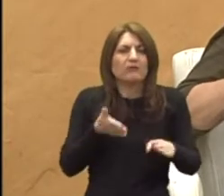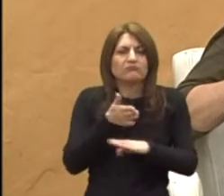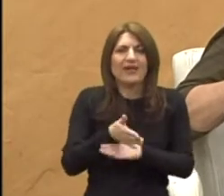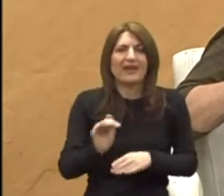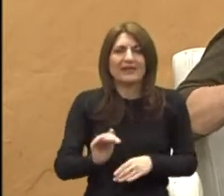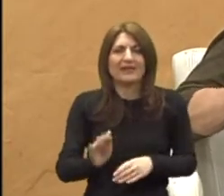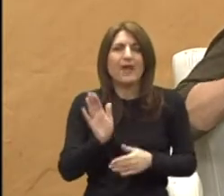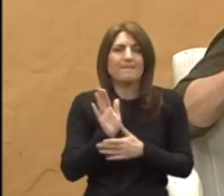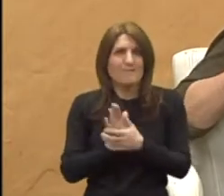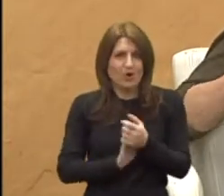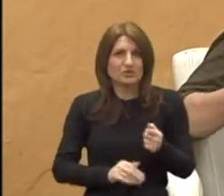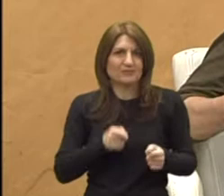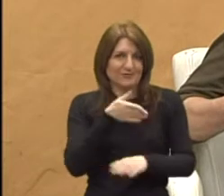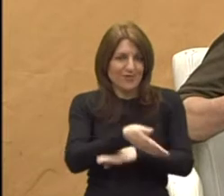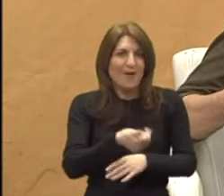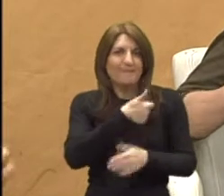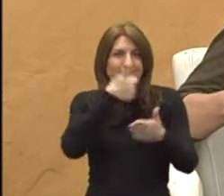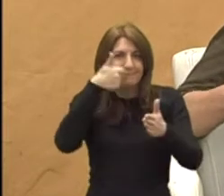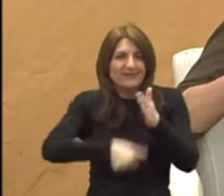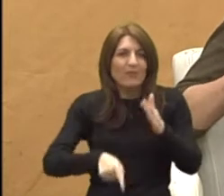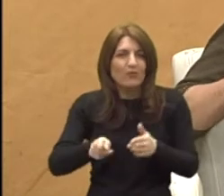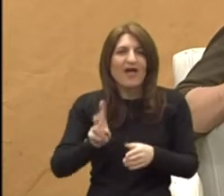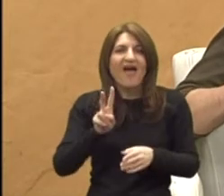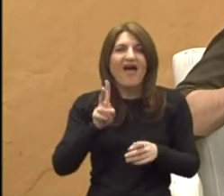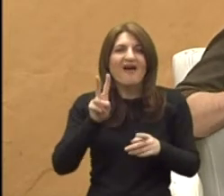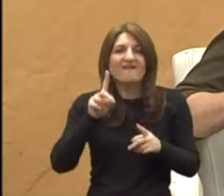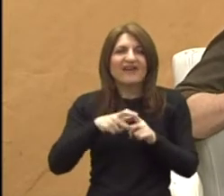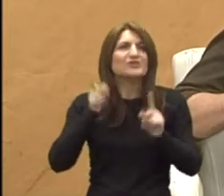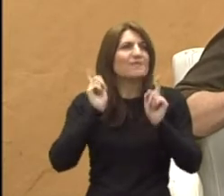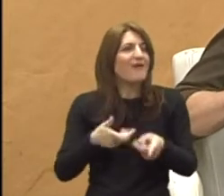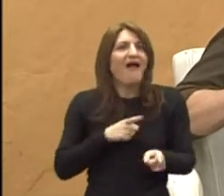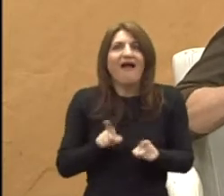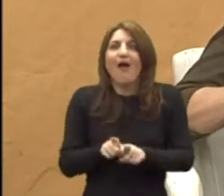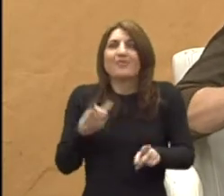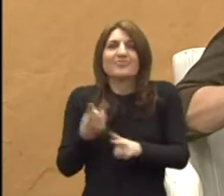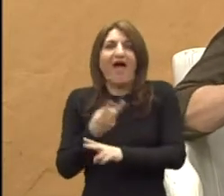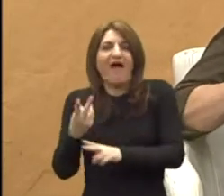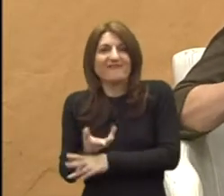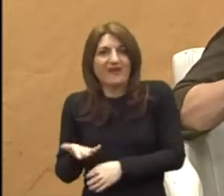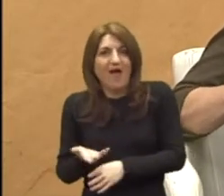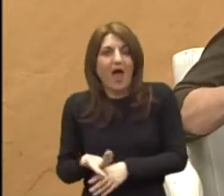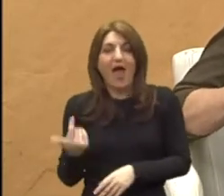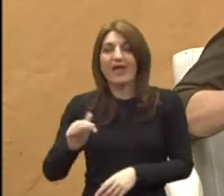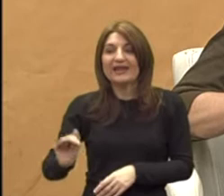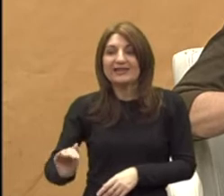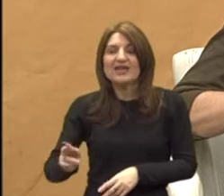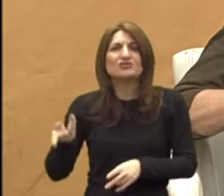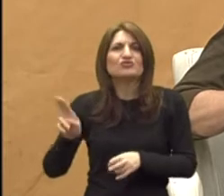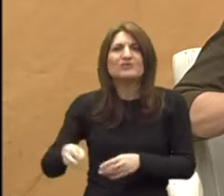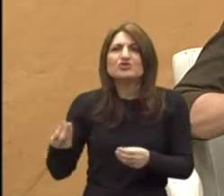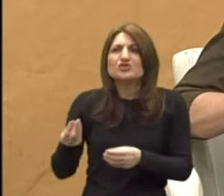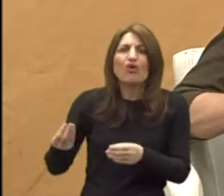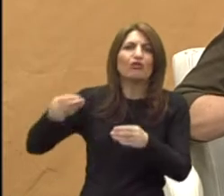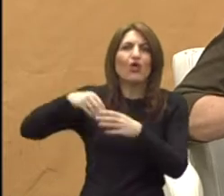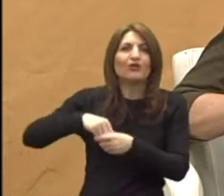djete u vrtiću mora se adaptirati. A dakle kada govorimo o djetetu kojoj još ima nešto dodatno, njemu je